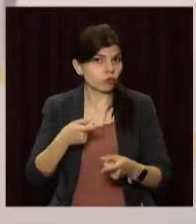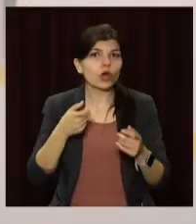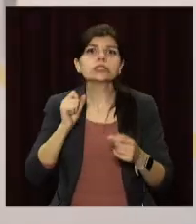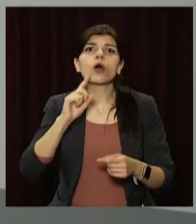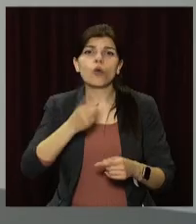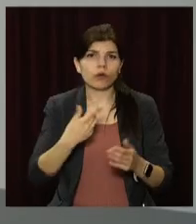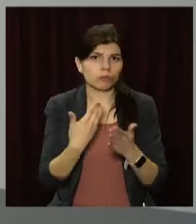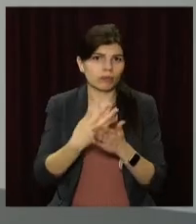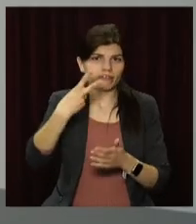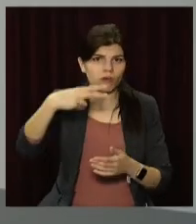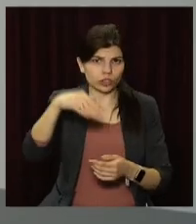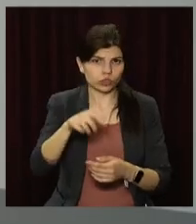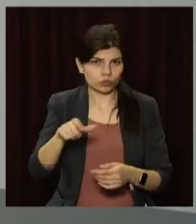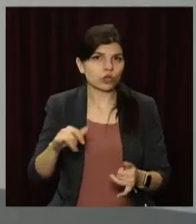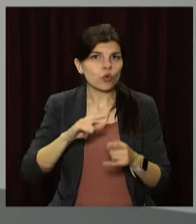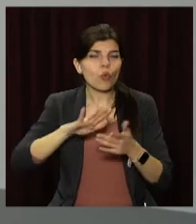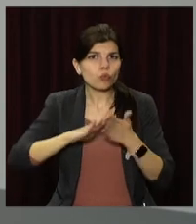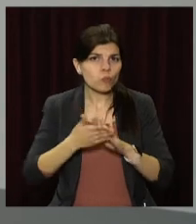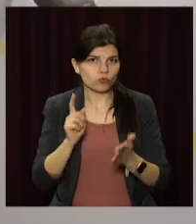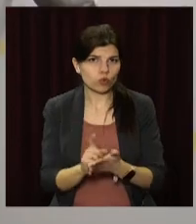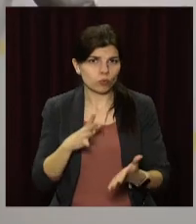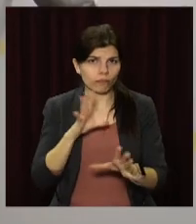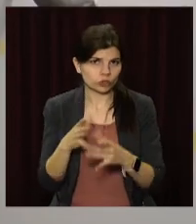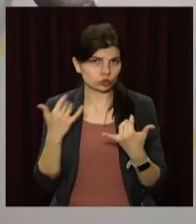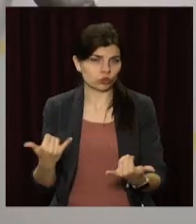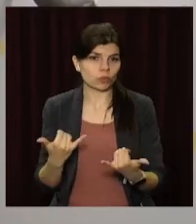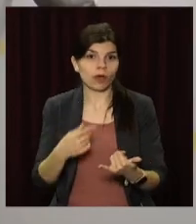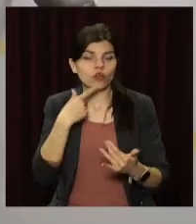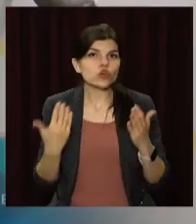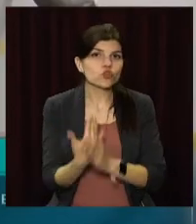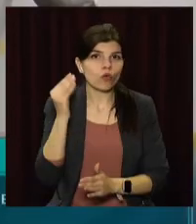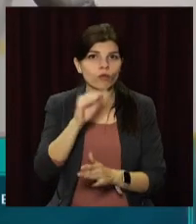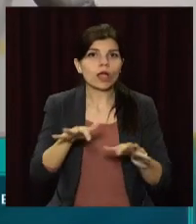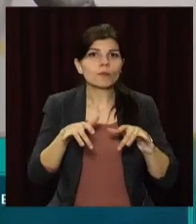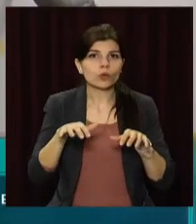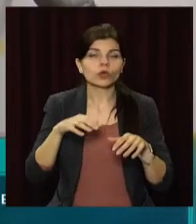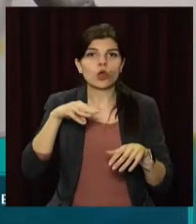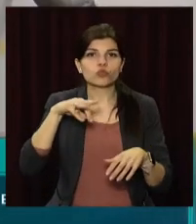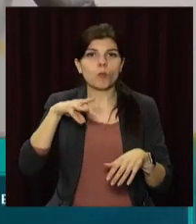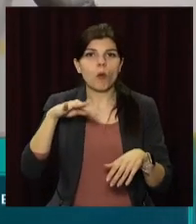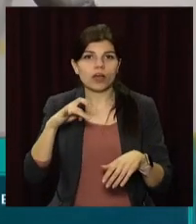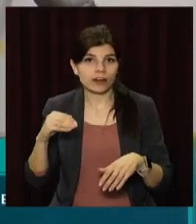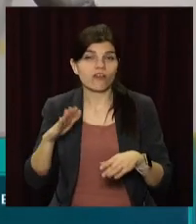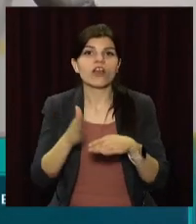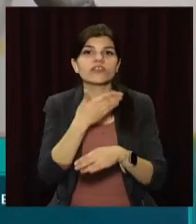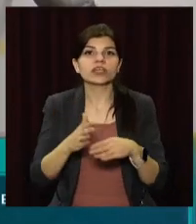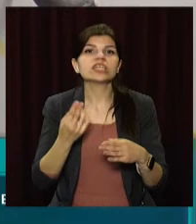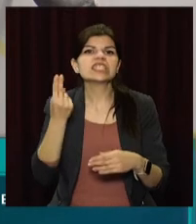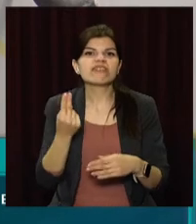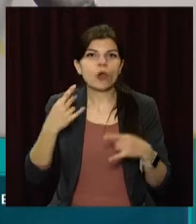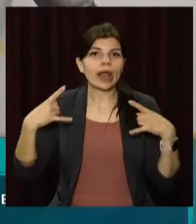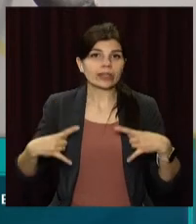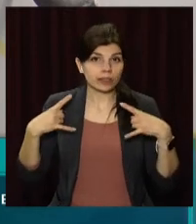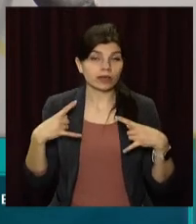тисяч пацієнтів. І умови мають бути відповідними. Заразу комп'ютер, в відділенні з'явиться цифровий